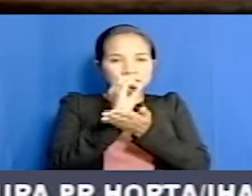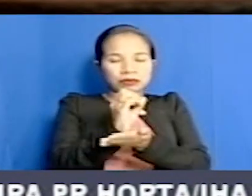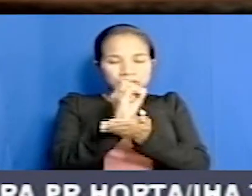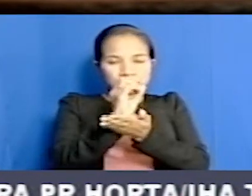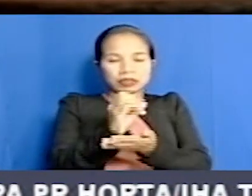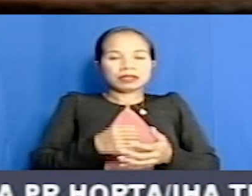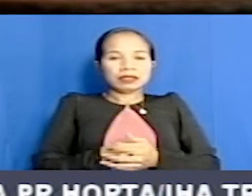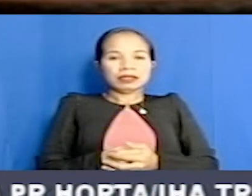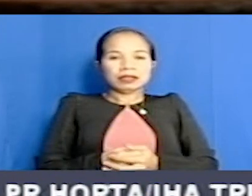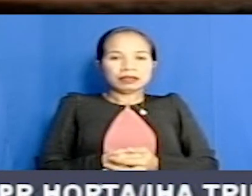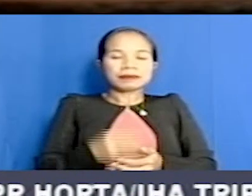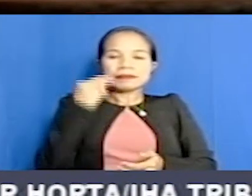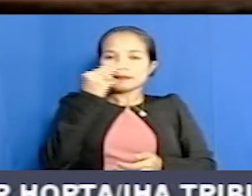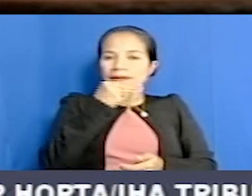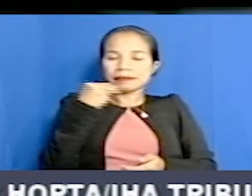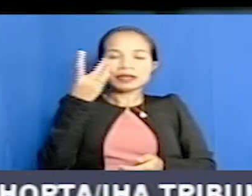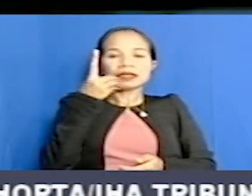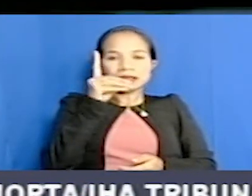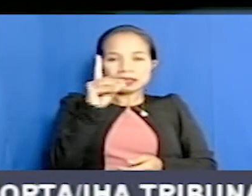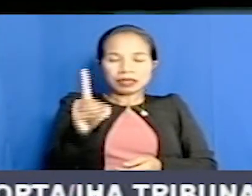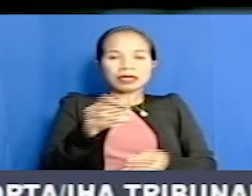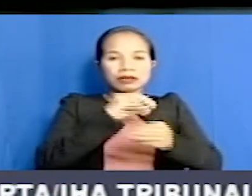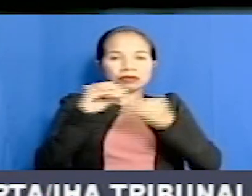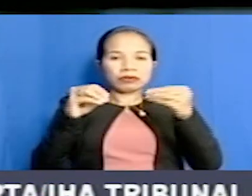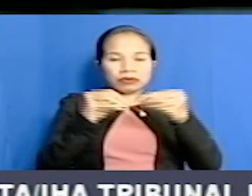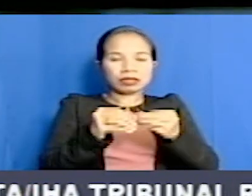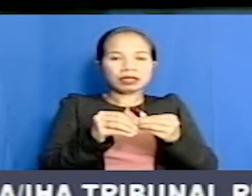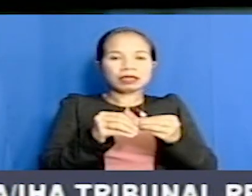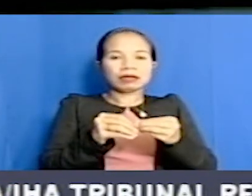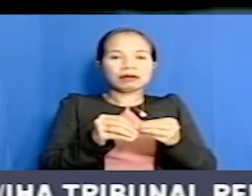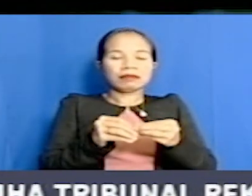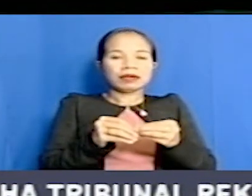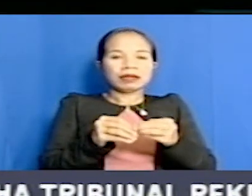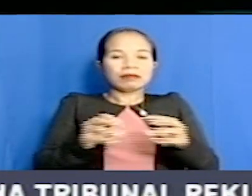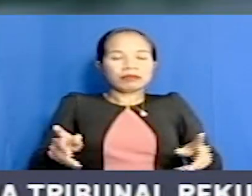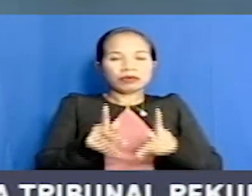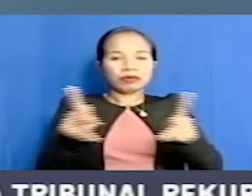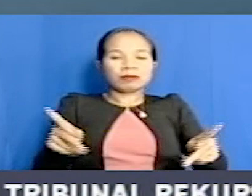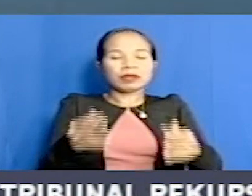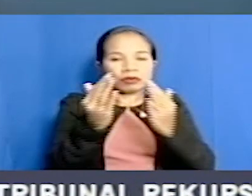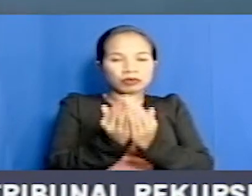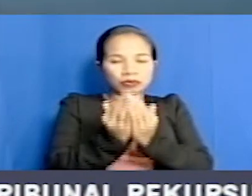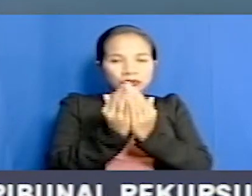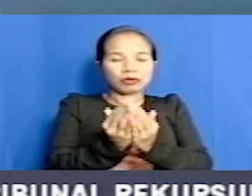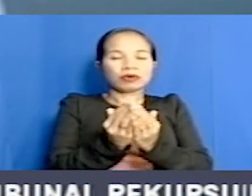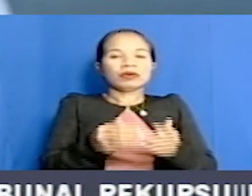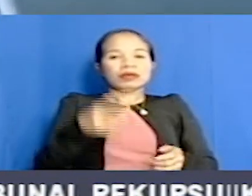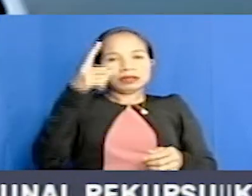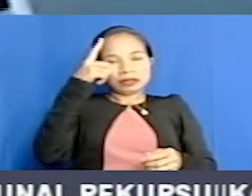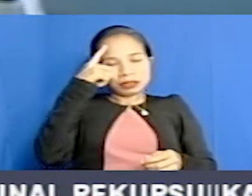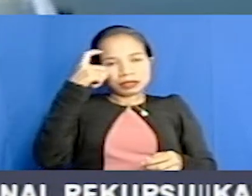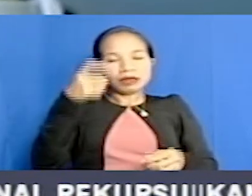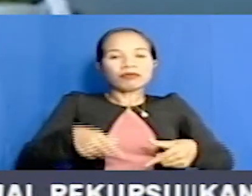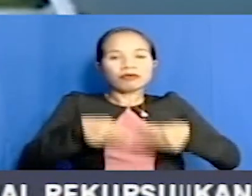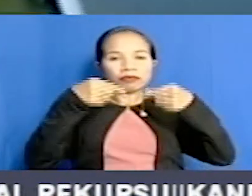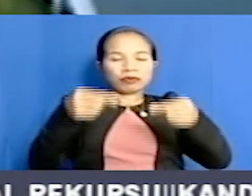Siambeno, Maria Elkathiri declara ono konaba espekulasan publiku rohaksolok katak, ni aparte